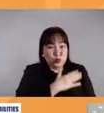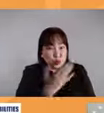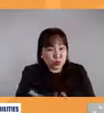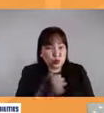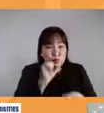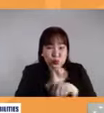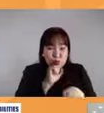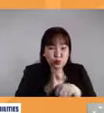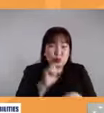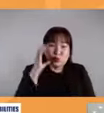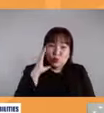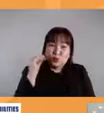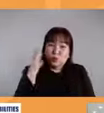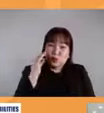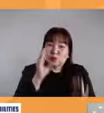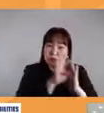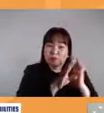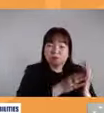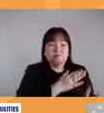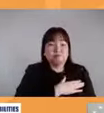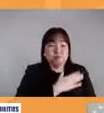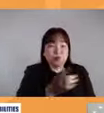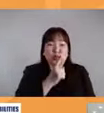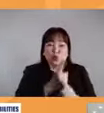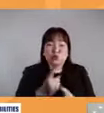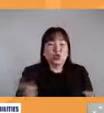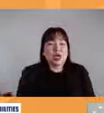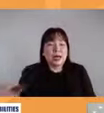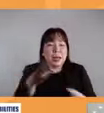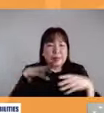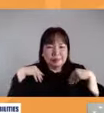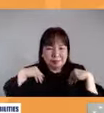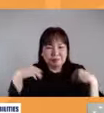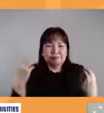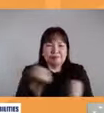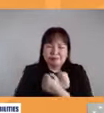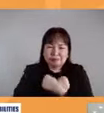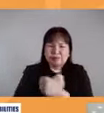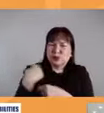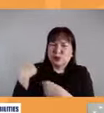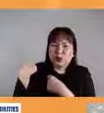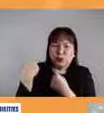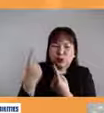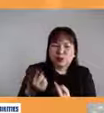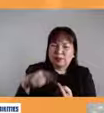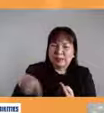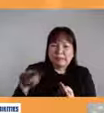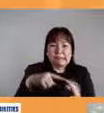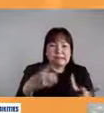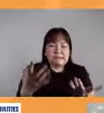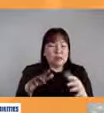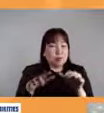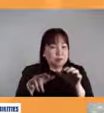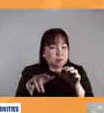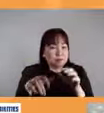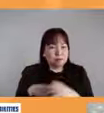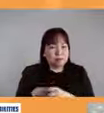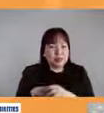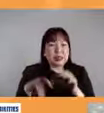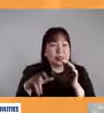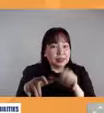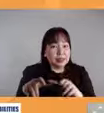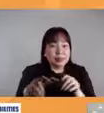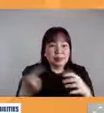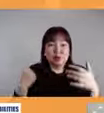nila that would explain to us na inakap ba talaga nila mula noon hanggang ngayon yung sinasabing disability